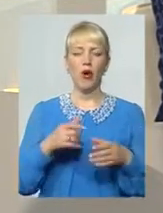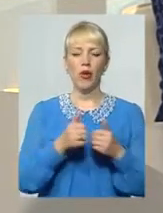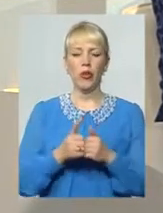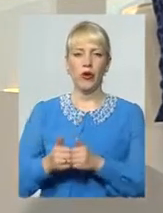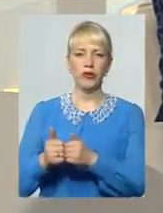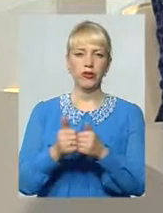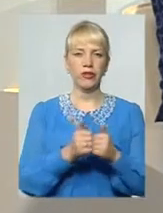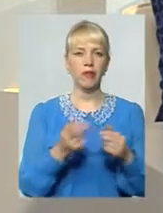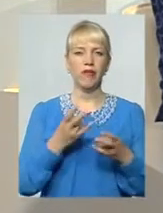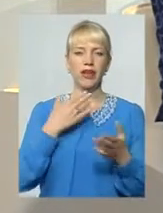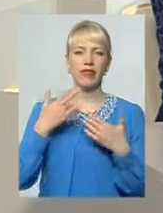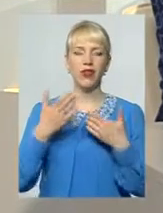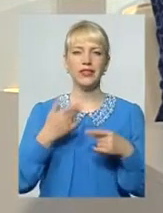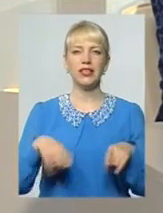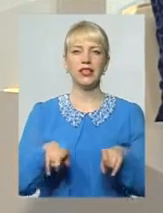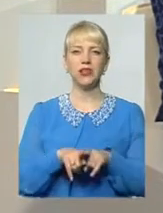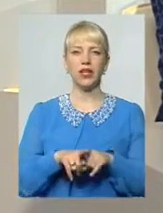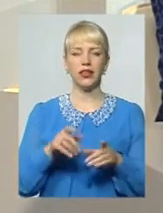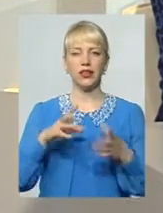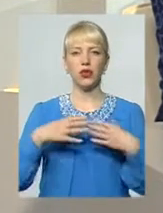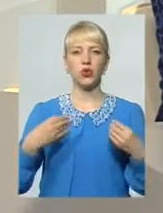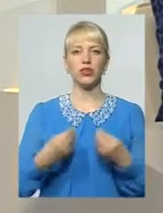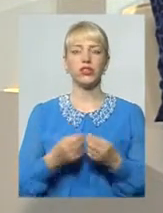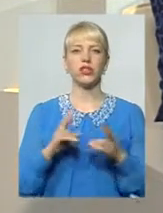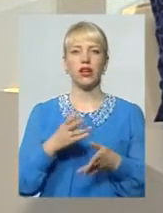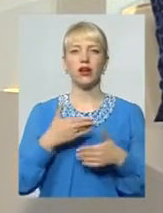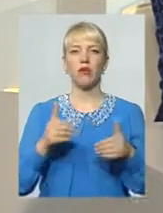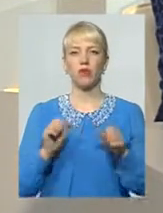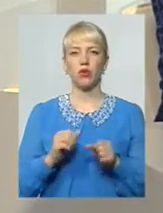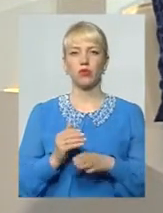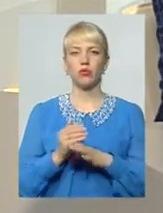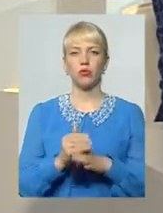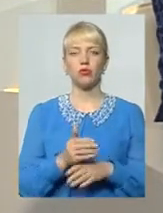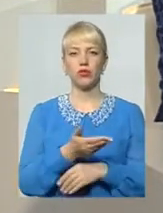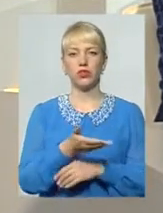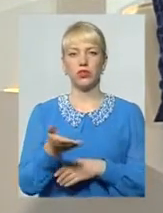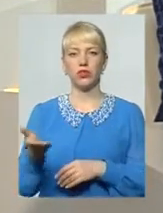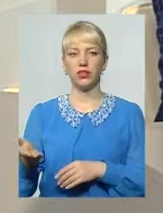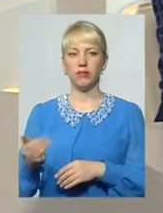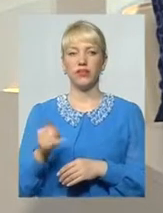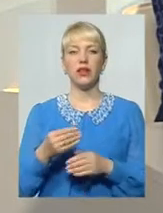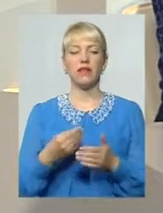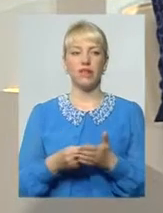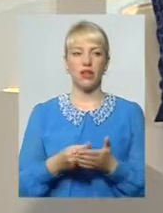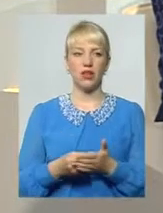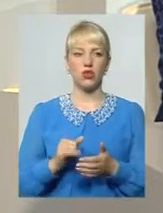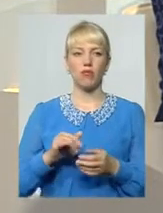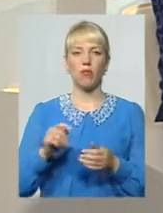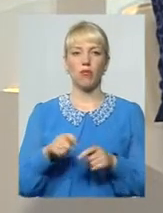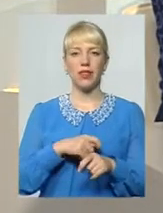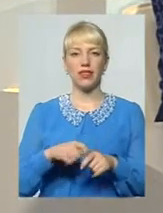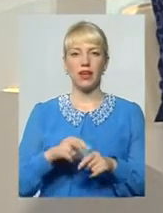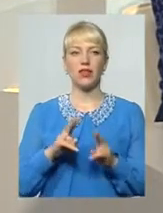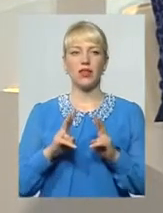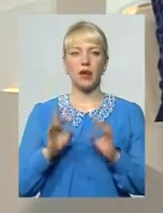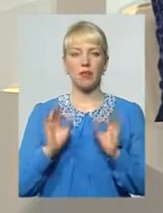маємо ставитися до таких родин Як ми можемо їм допомогти і фінансово, і матеріально Як